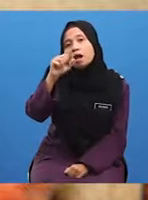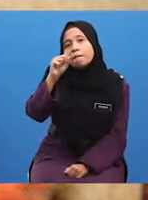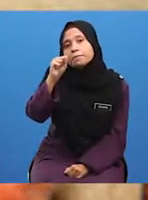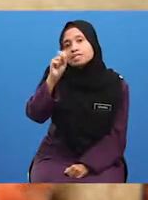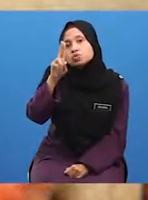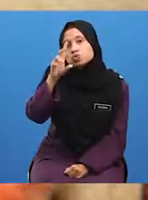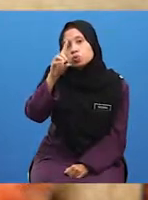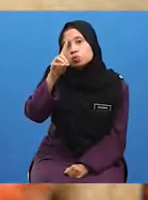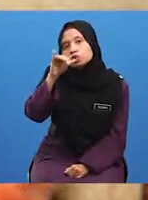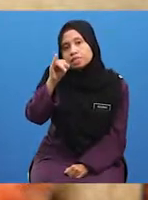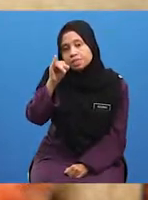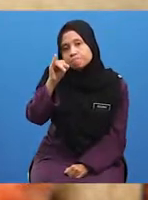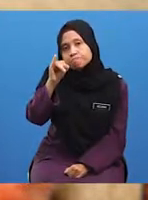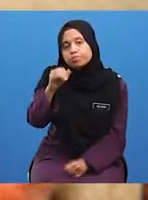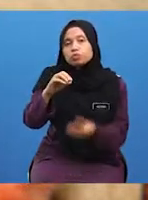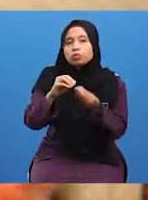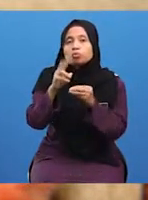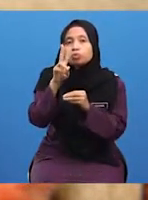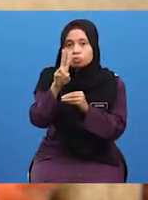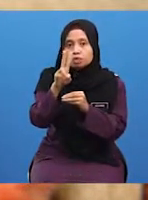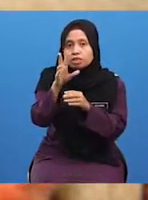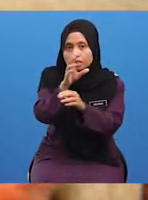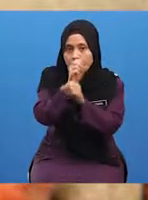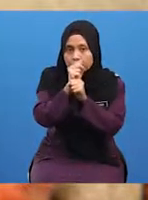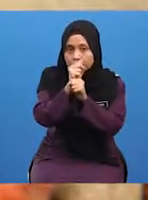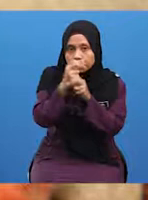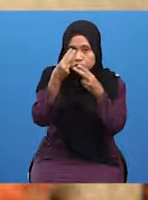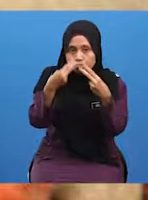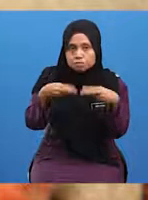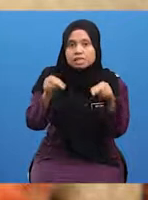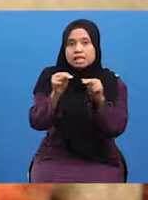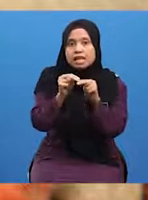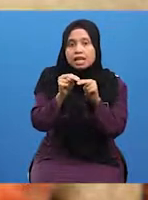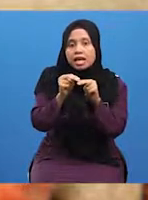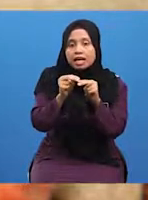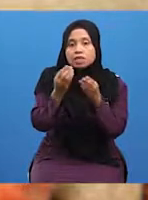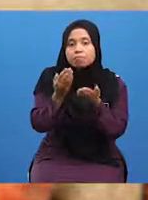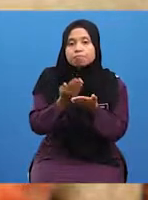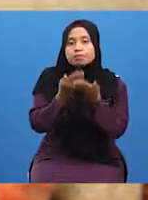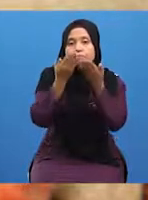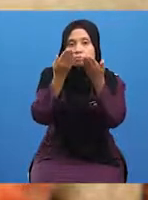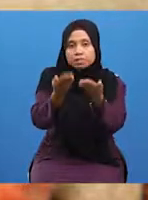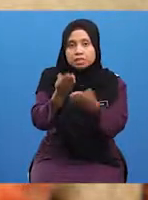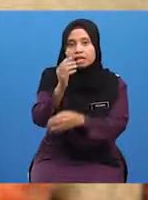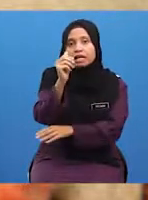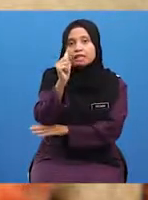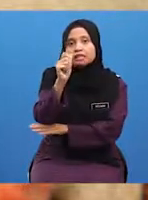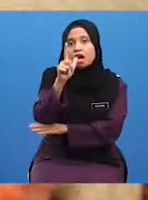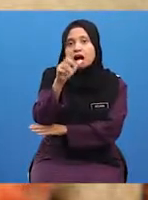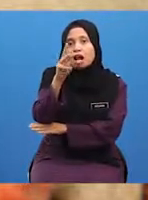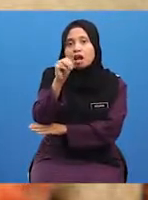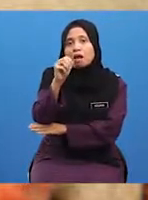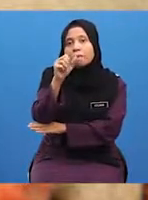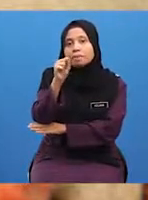Kedua, dapat menilai sumbangan Al-Mas'udi dalam